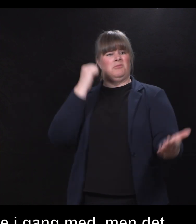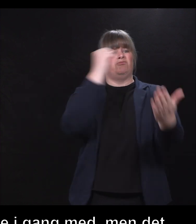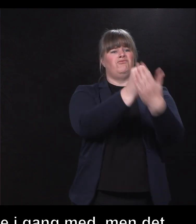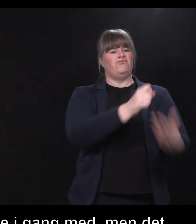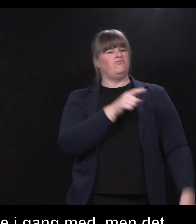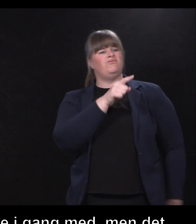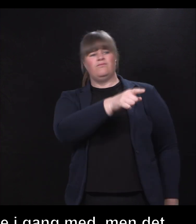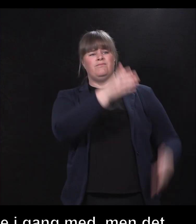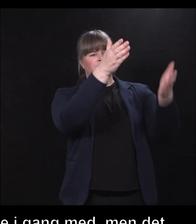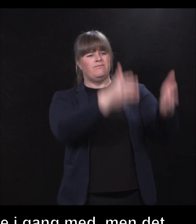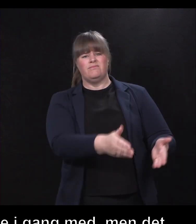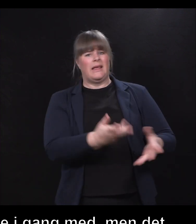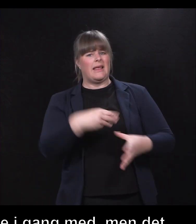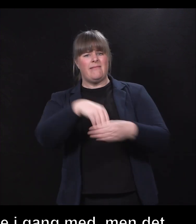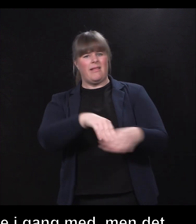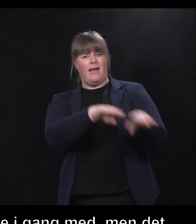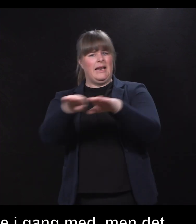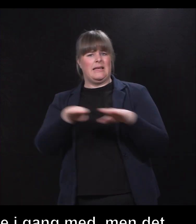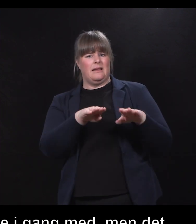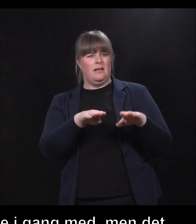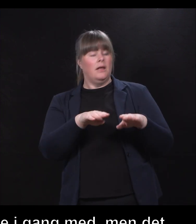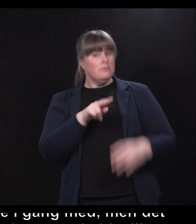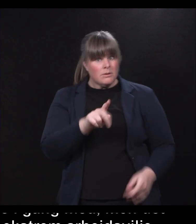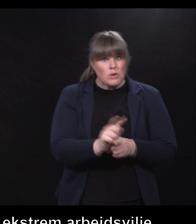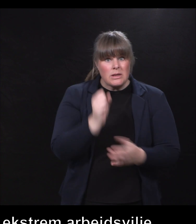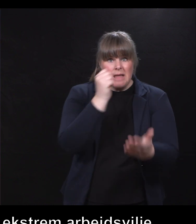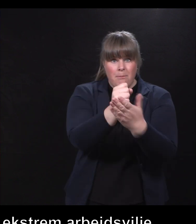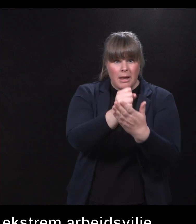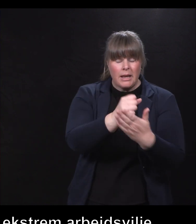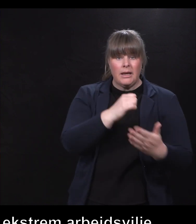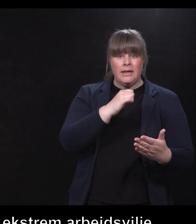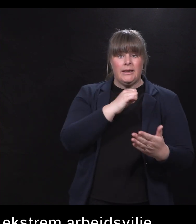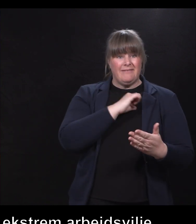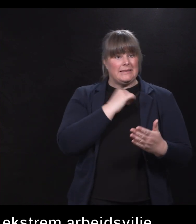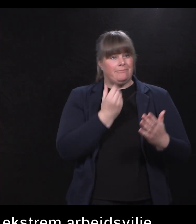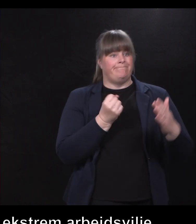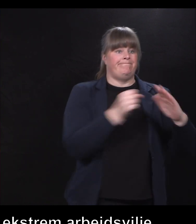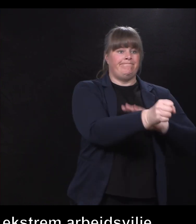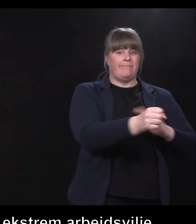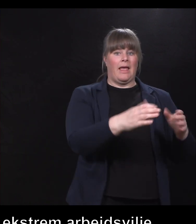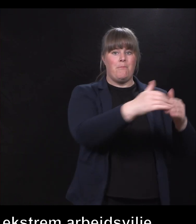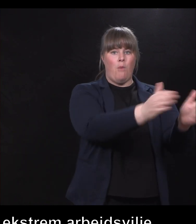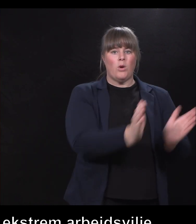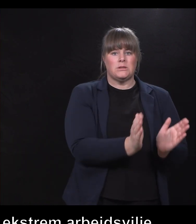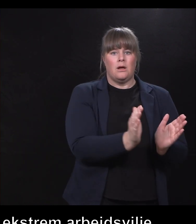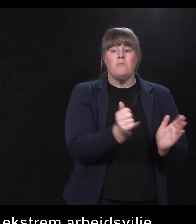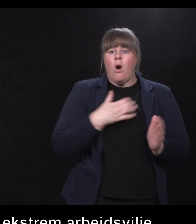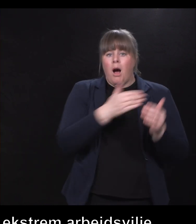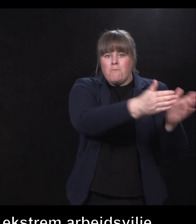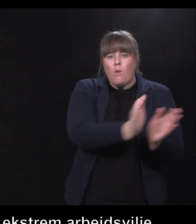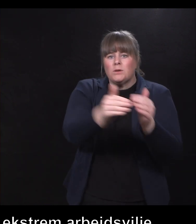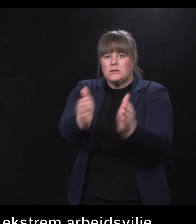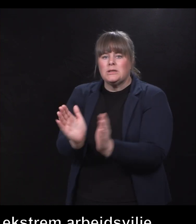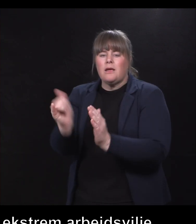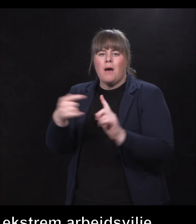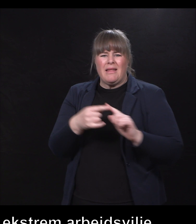ikke kan delta litt. For det stemplet får man jo, når man blir på en måte båsatt. Og man må jo ha båser selvfølgelig, men det er ubehagelig å være i